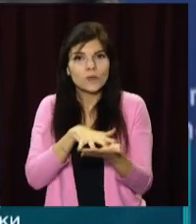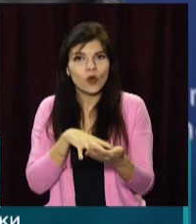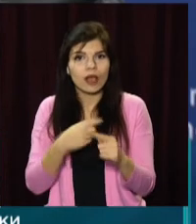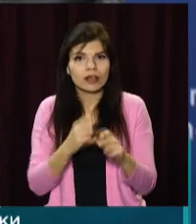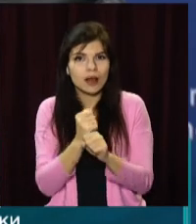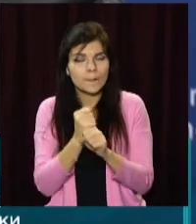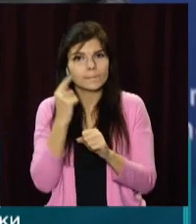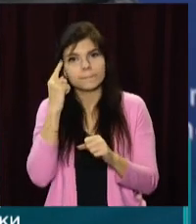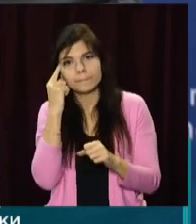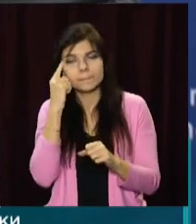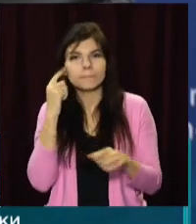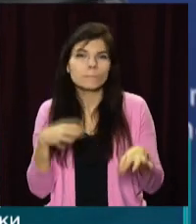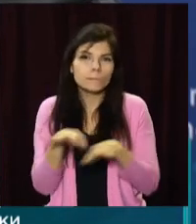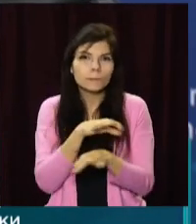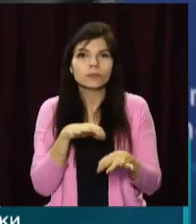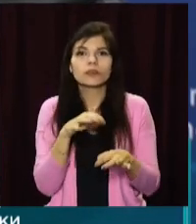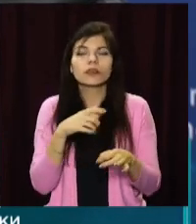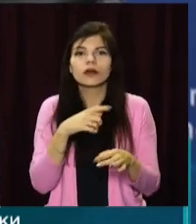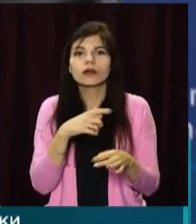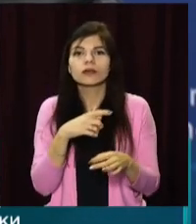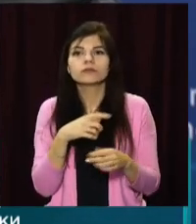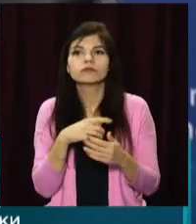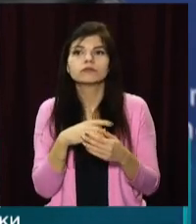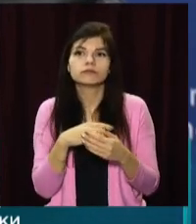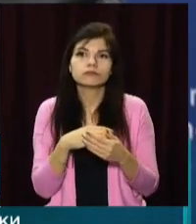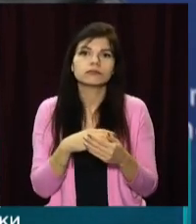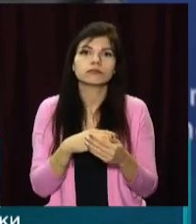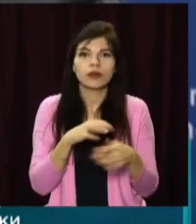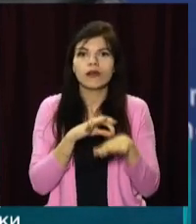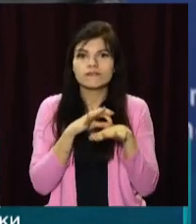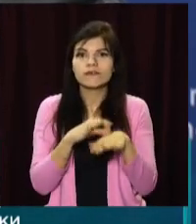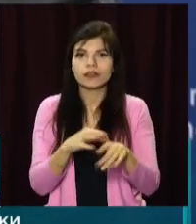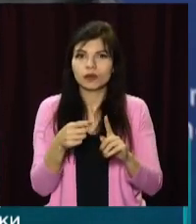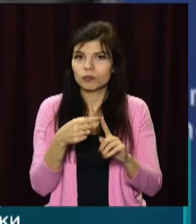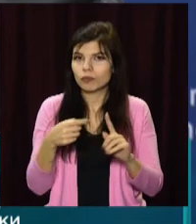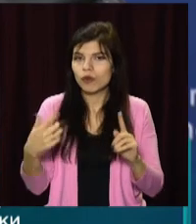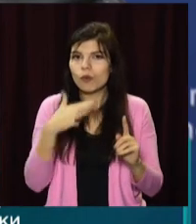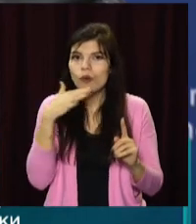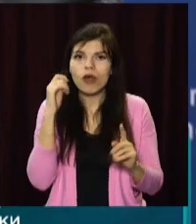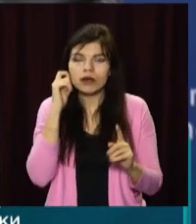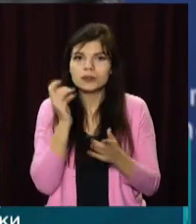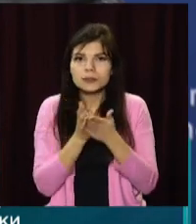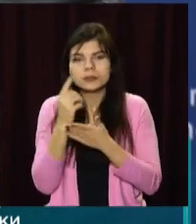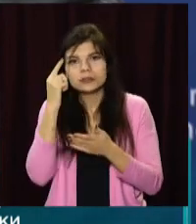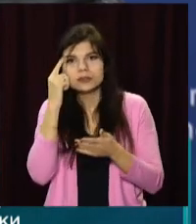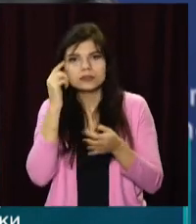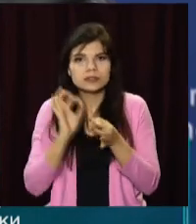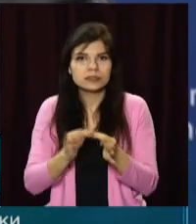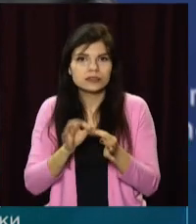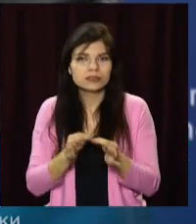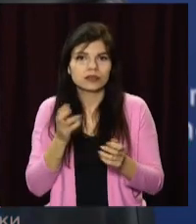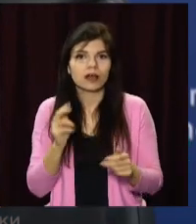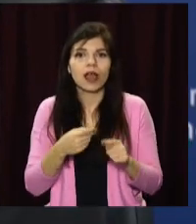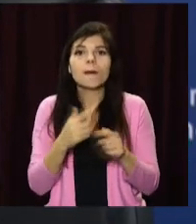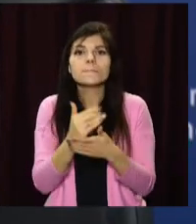програма, тому що, фактично, це продовження цих робіт, які департаментам ведуться протягом